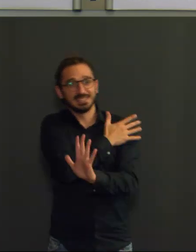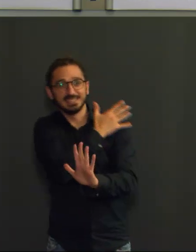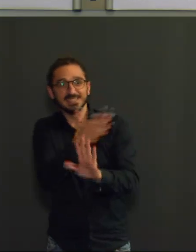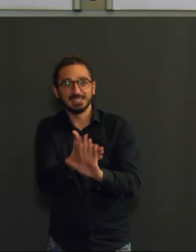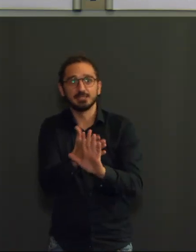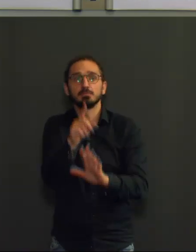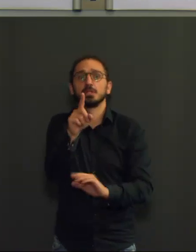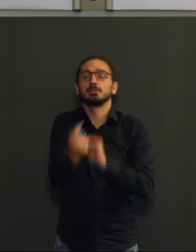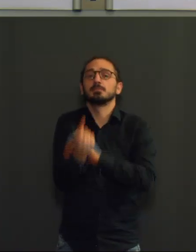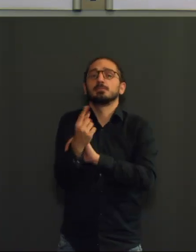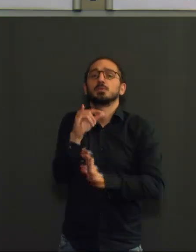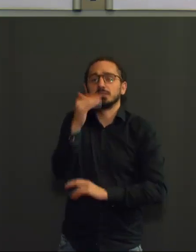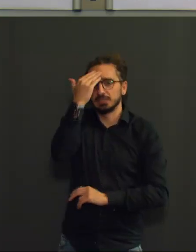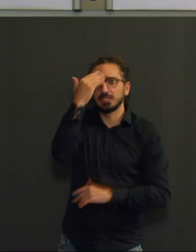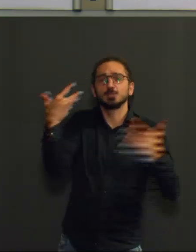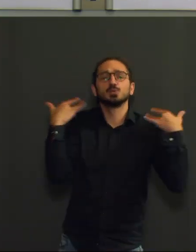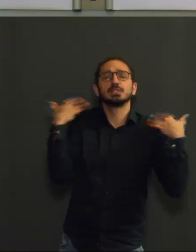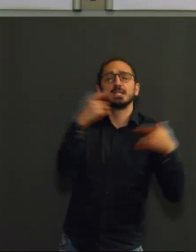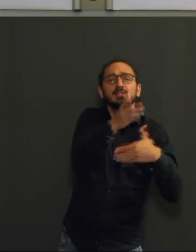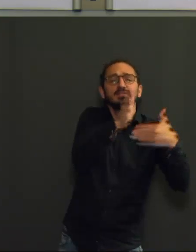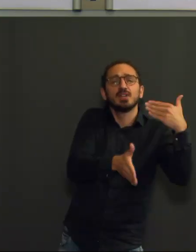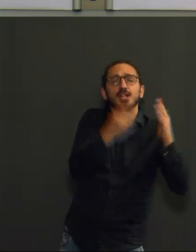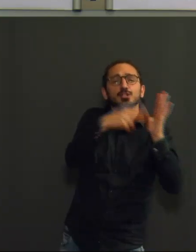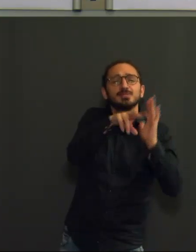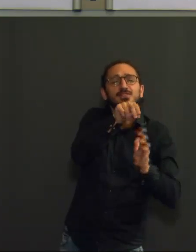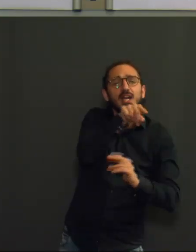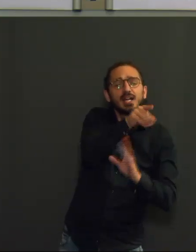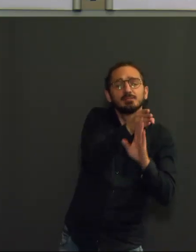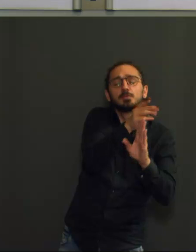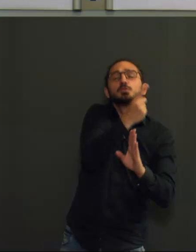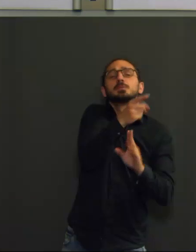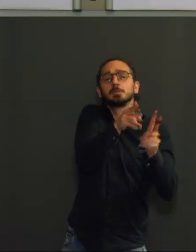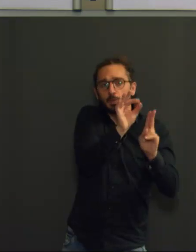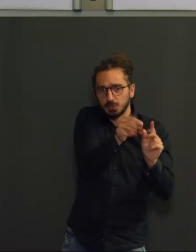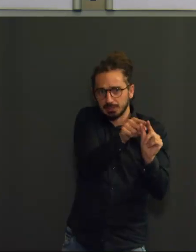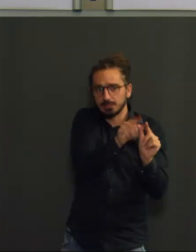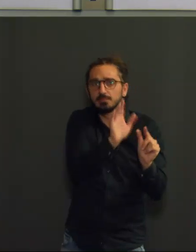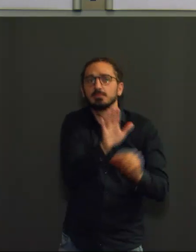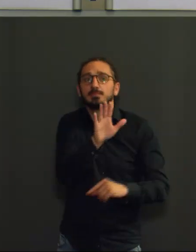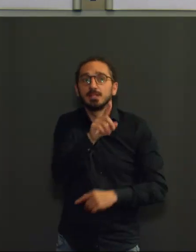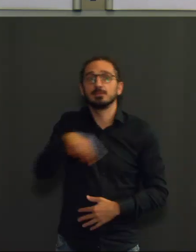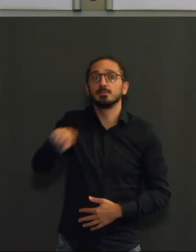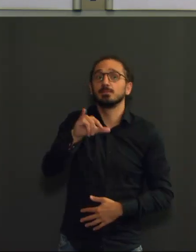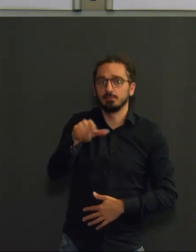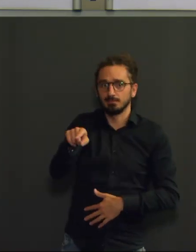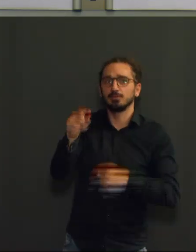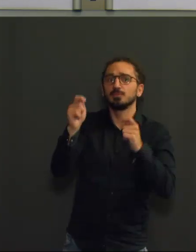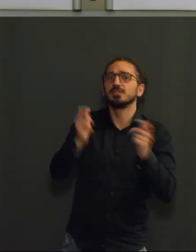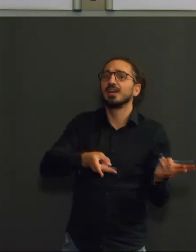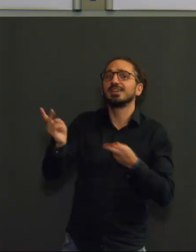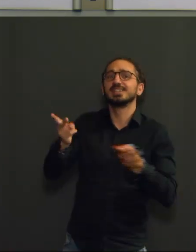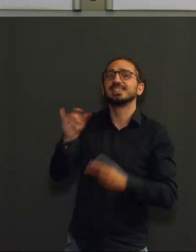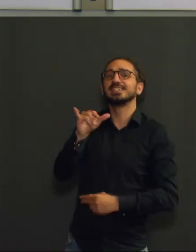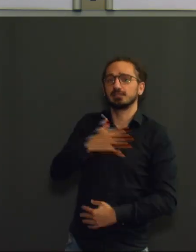juillet 2020, ce sont désormais les personnes de 40 à 59 ans qui